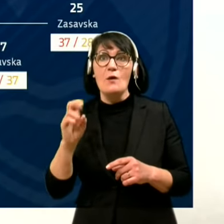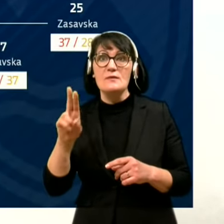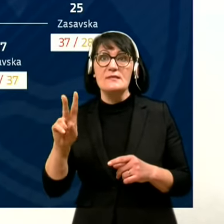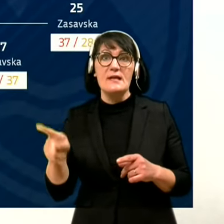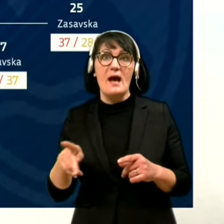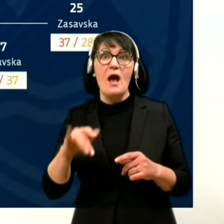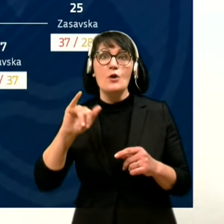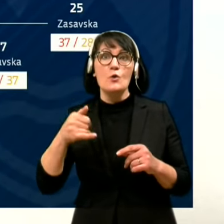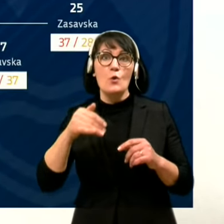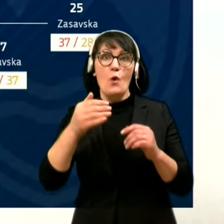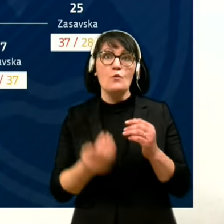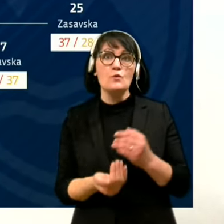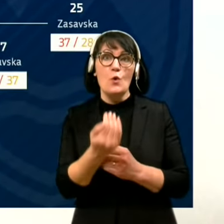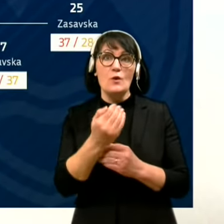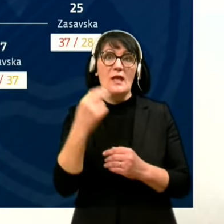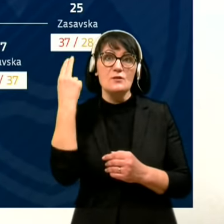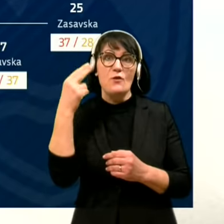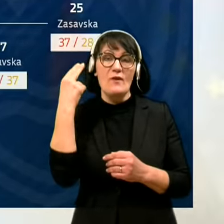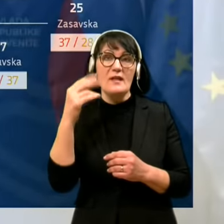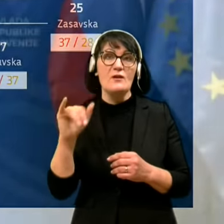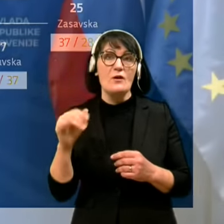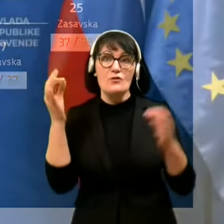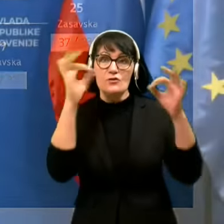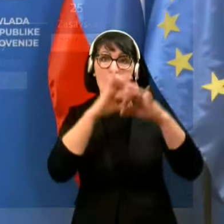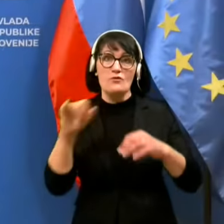še vedno v črni fazi.